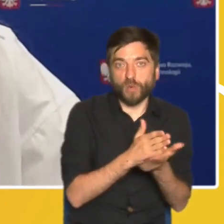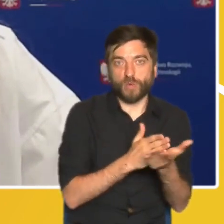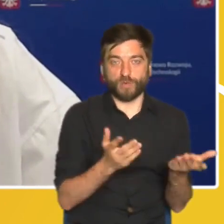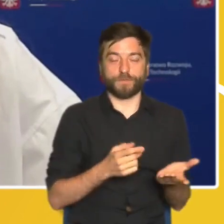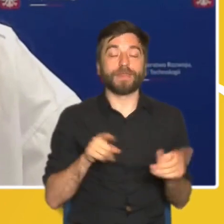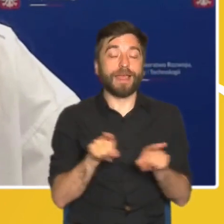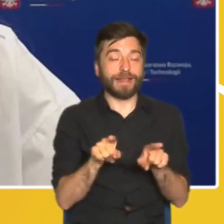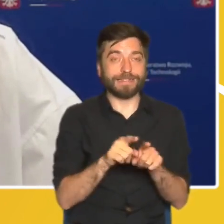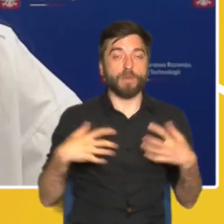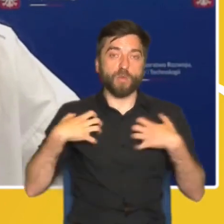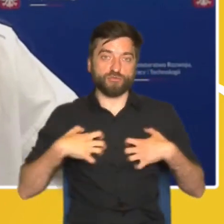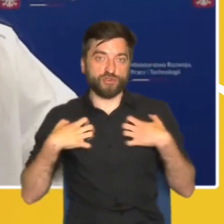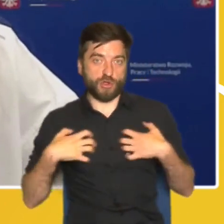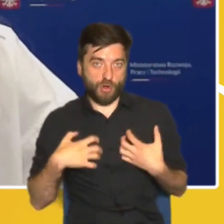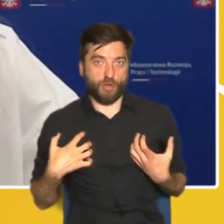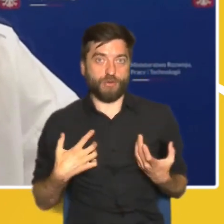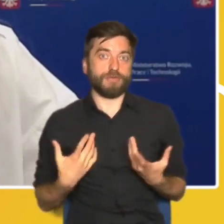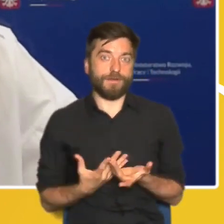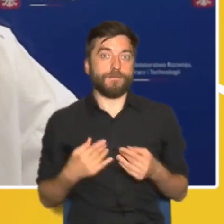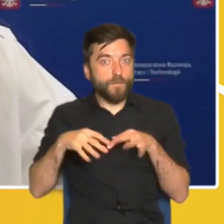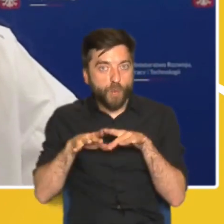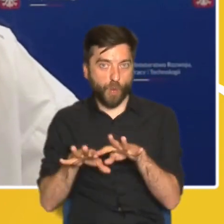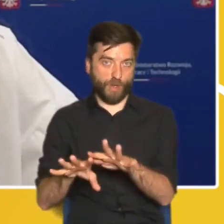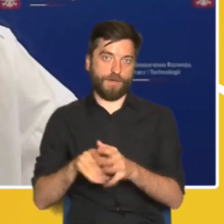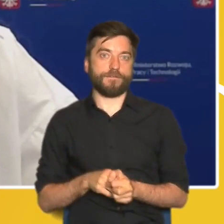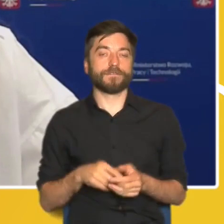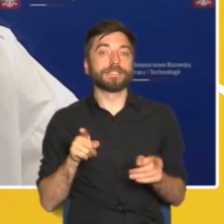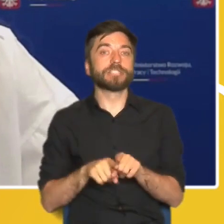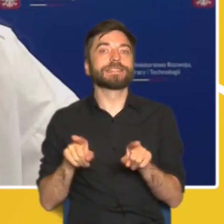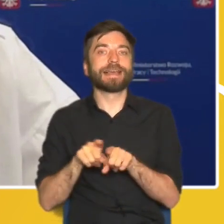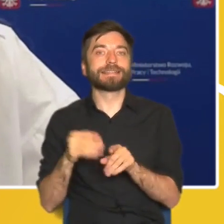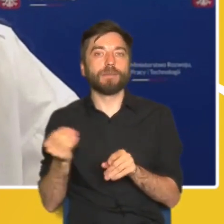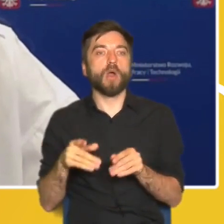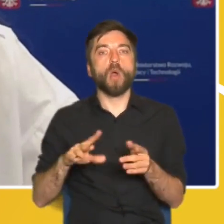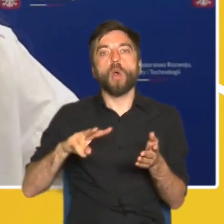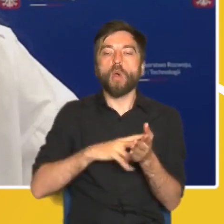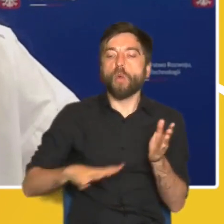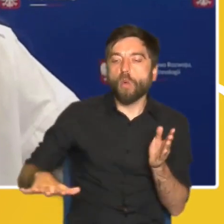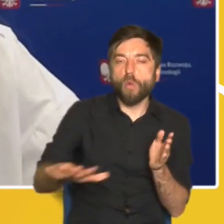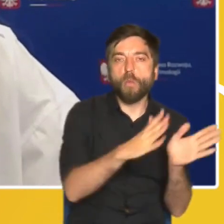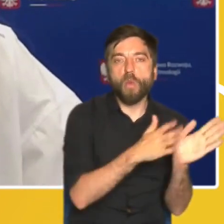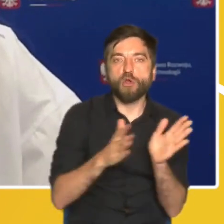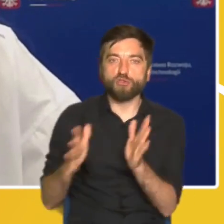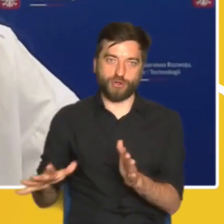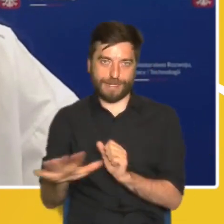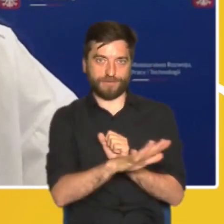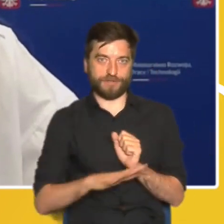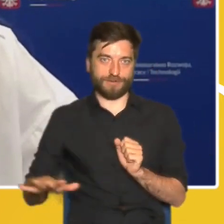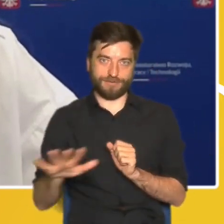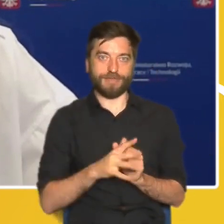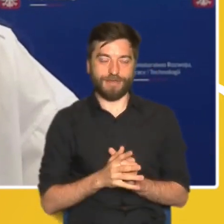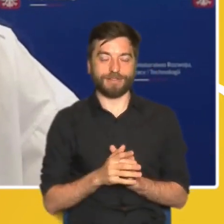przyrodniczy, czy wymieniony w tytule dzisiejszej sesji ład przestrzenny. Jedynym